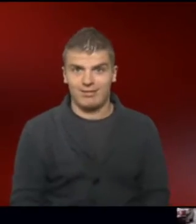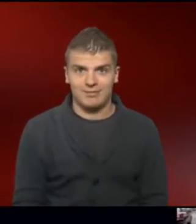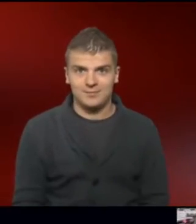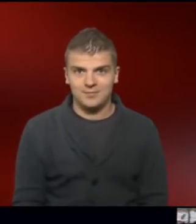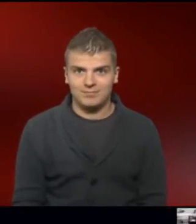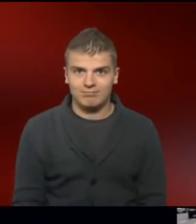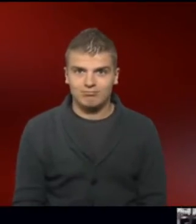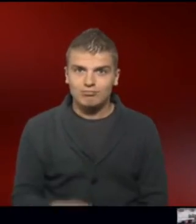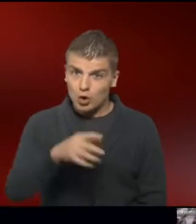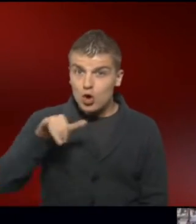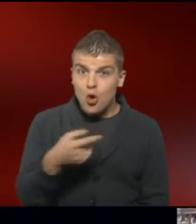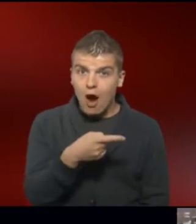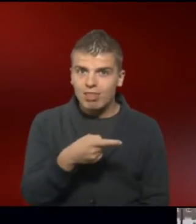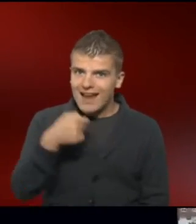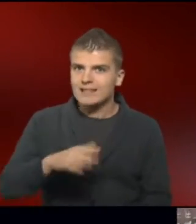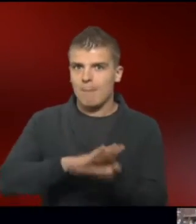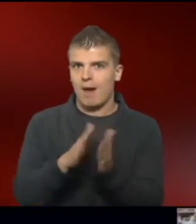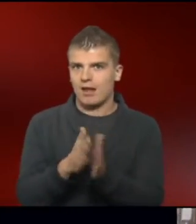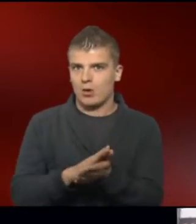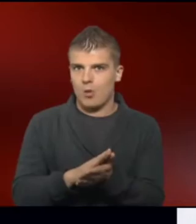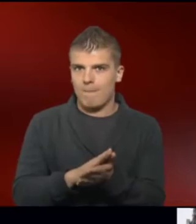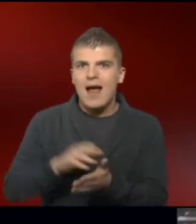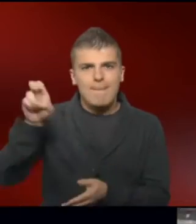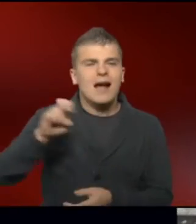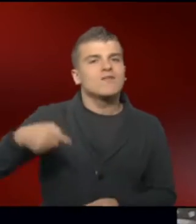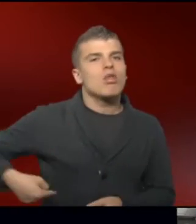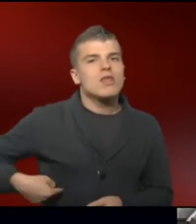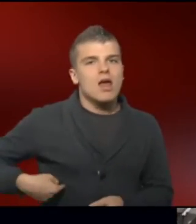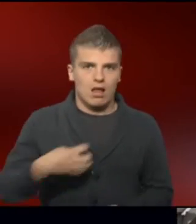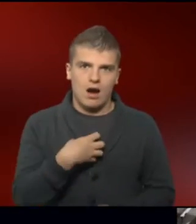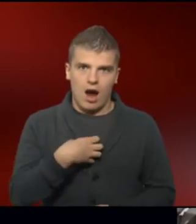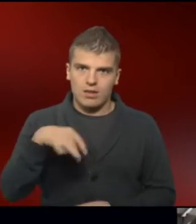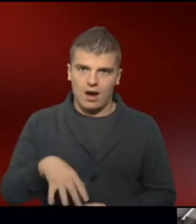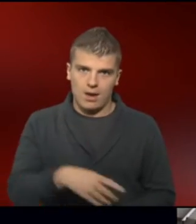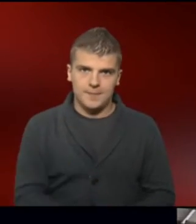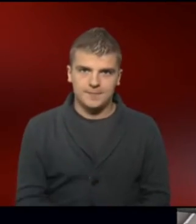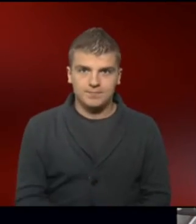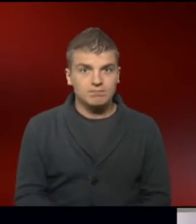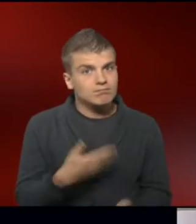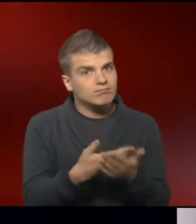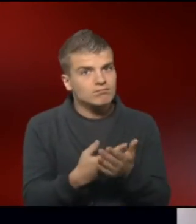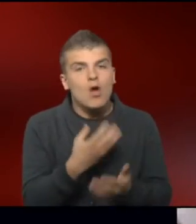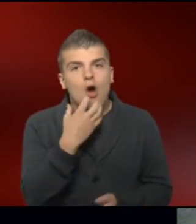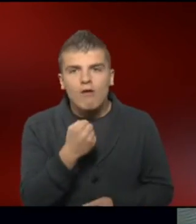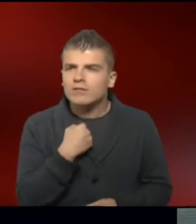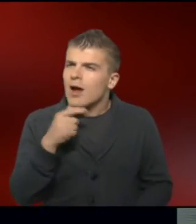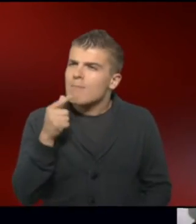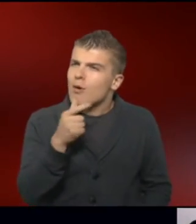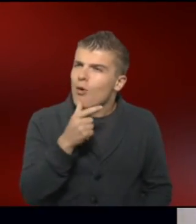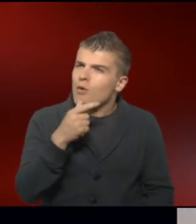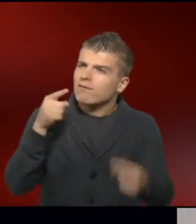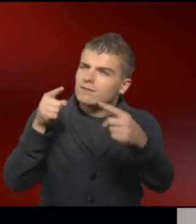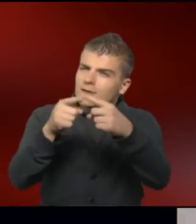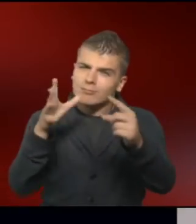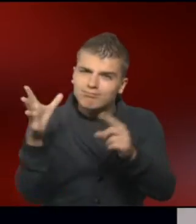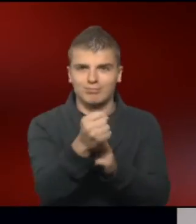Johanna macht gerade ein Praktikum in einer Praxis für Nierenkranke. So hofft sie, ihrem beruflichen Traum ein Stück näher